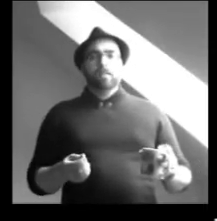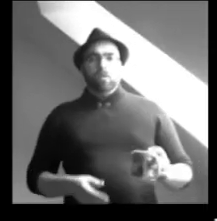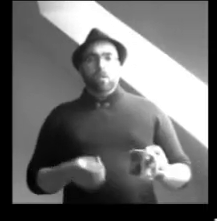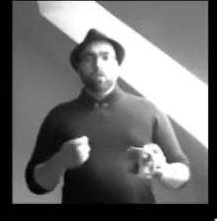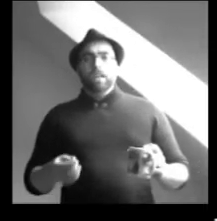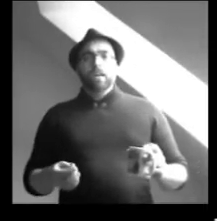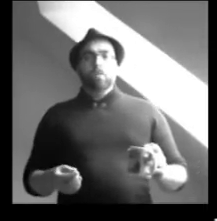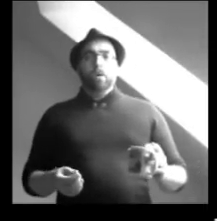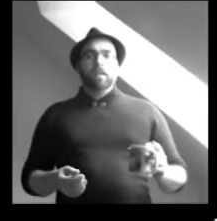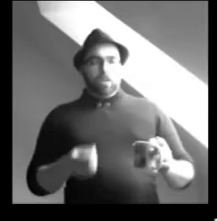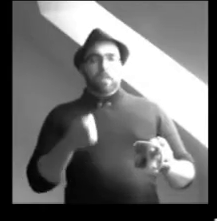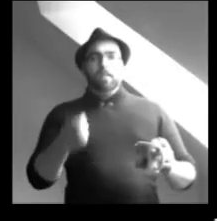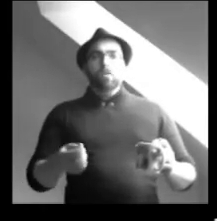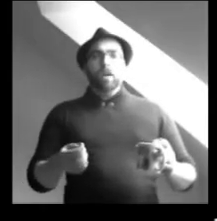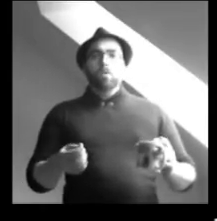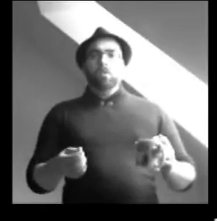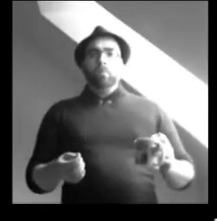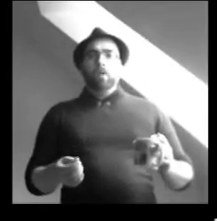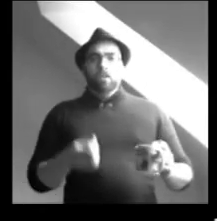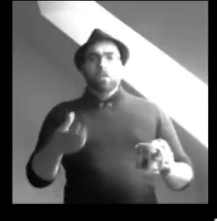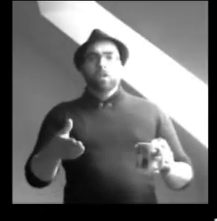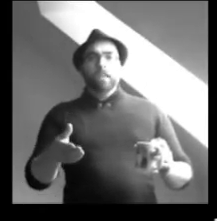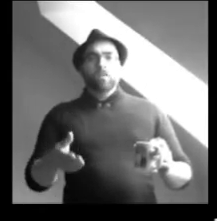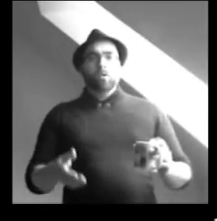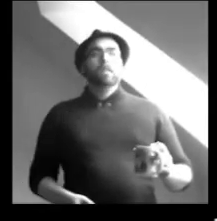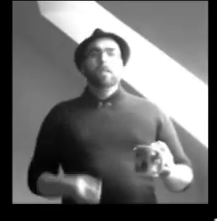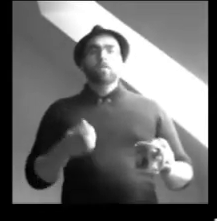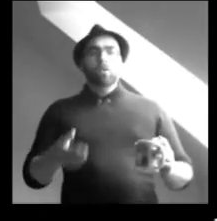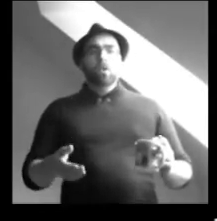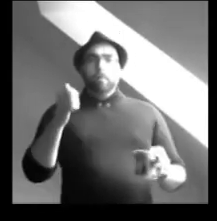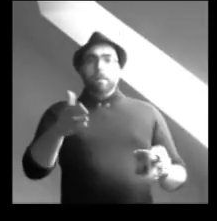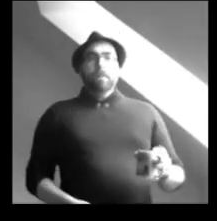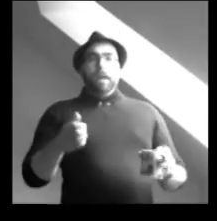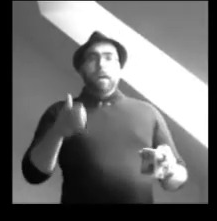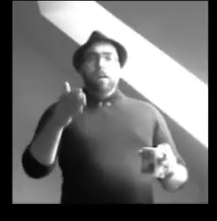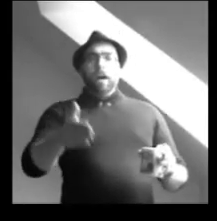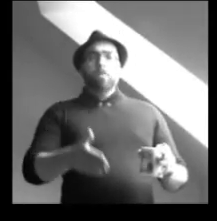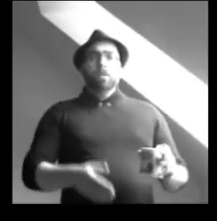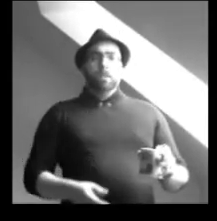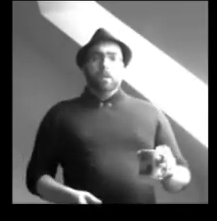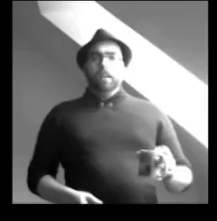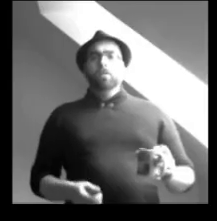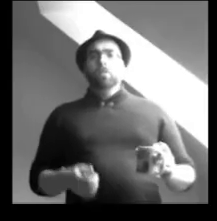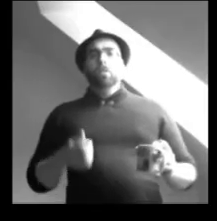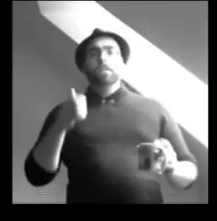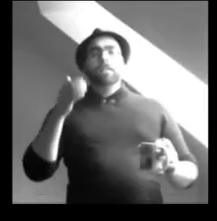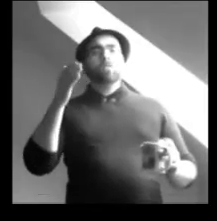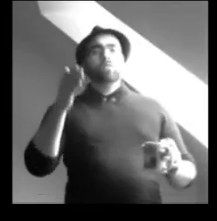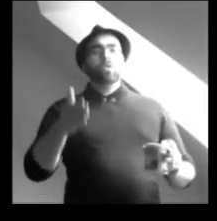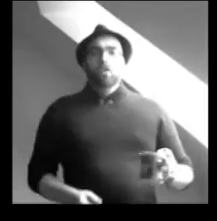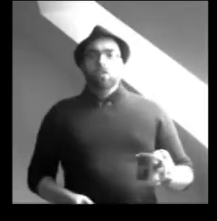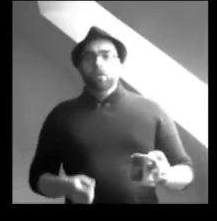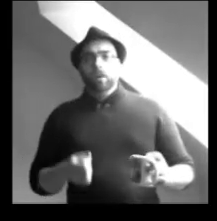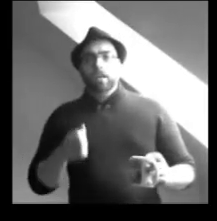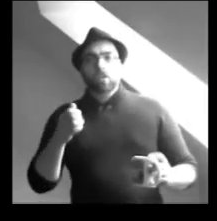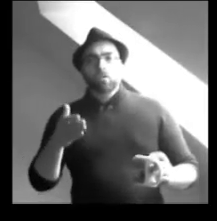naturaliste, une sorte de galerie de portraits qui dessinerait le contemporain, sans le caricaturer, ni l'édulcorer. Bref, Elle en High Water est donc une revisitation